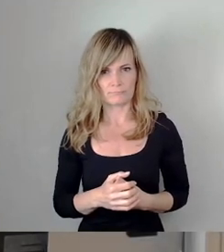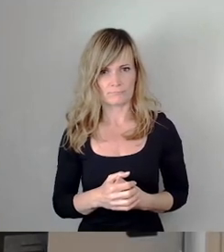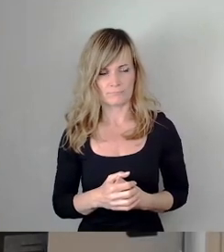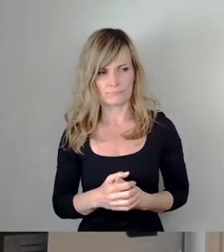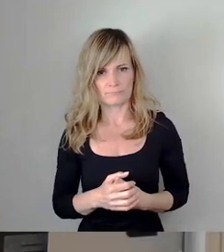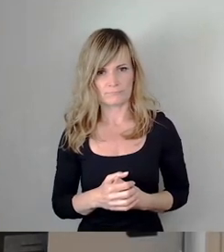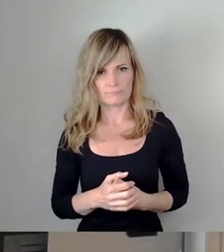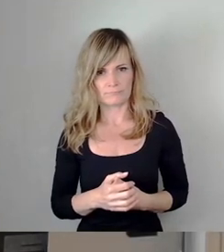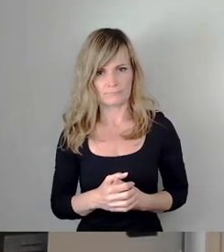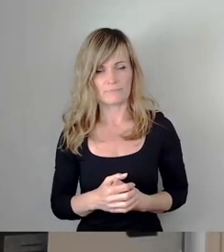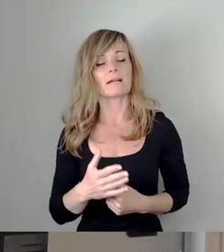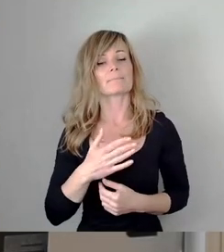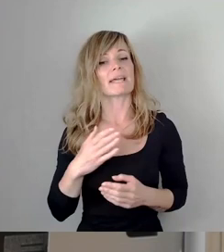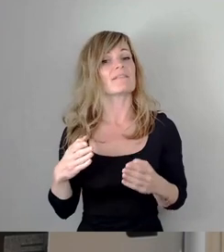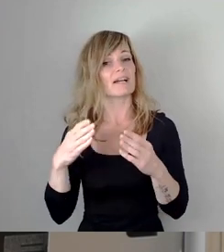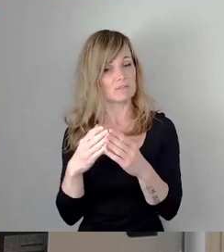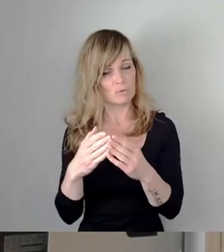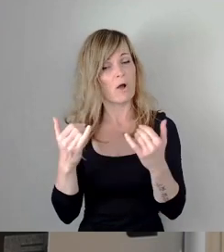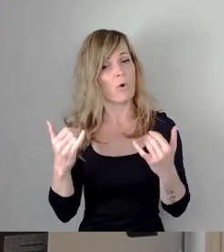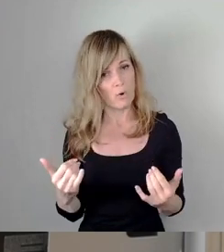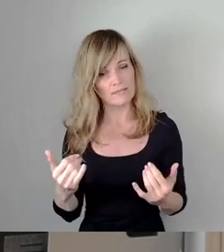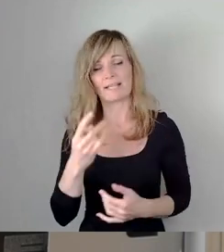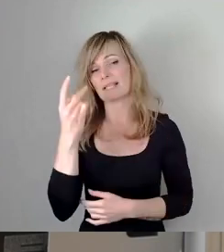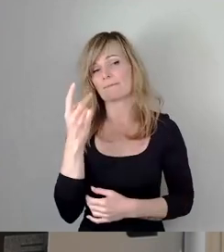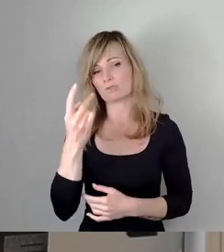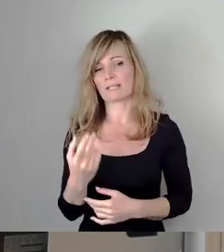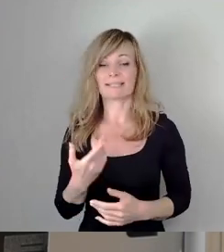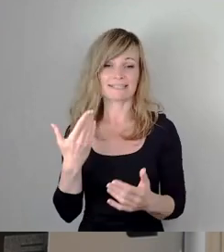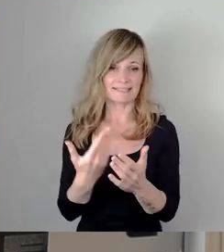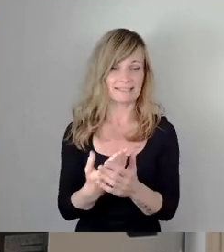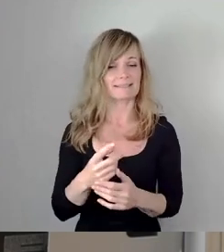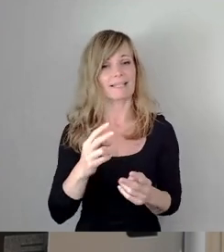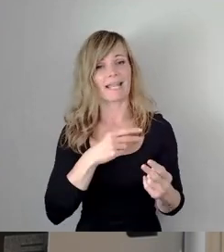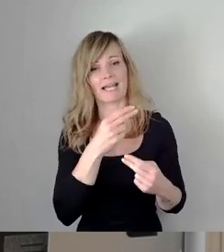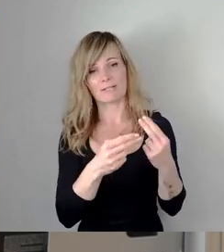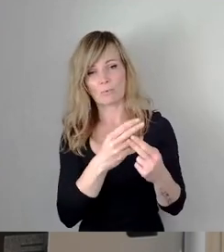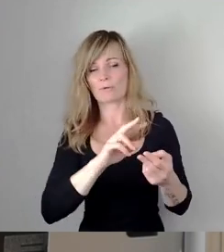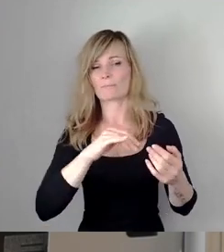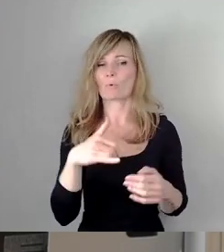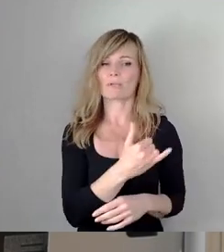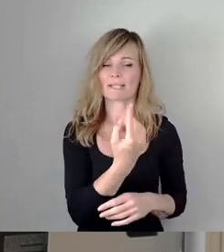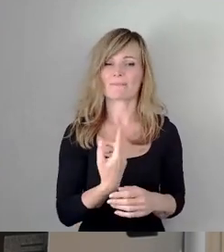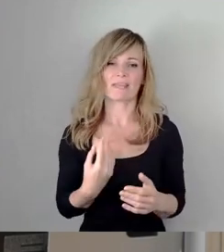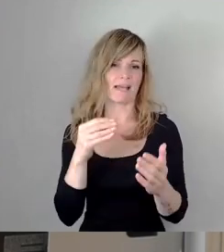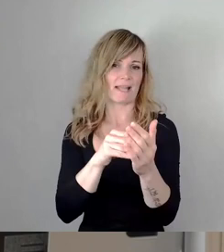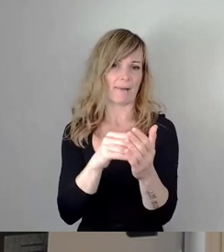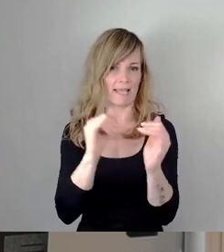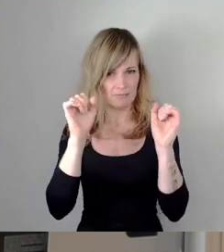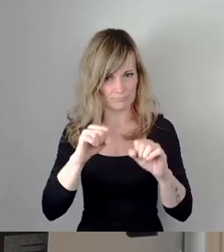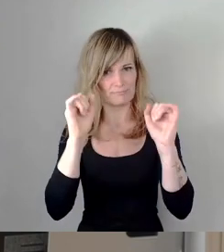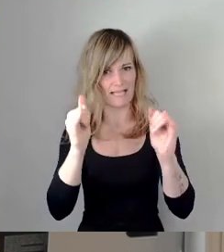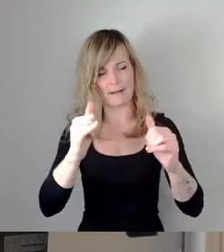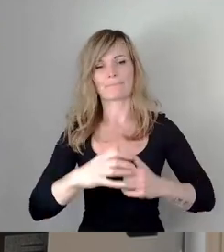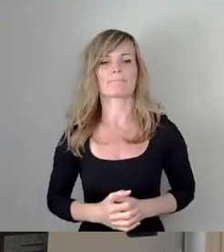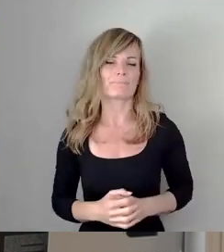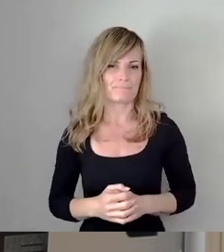Meine Fraktion wird jedenfalls heute selbstverständlich den Meilenstein für dieses Generationenprojekt mittragen. Für mich persönlich bleibt